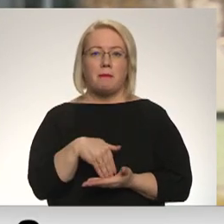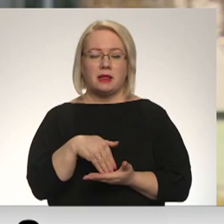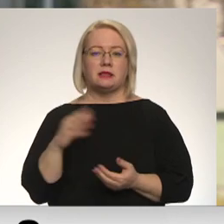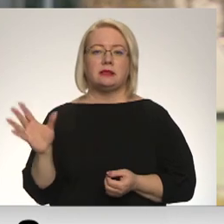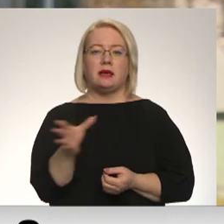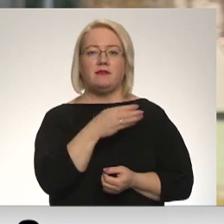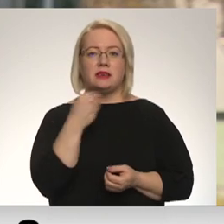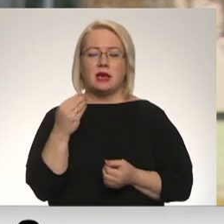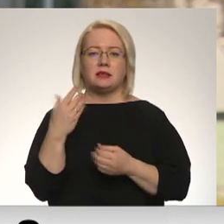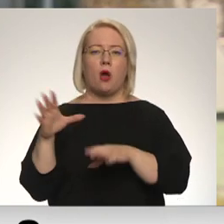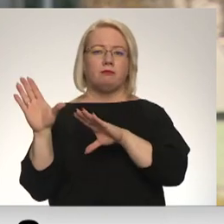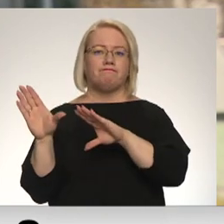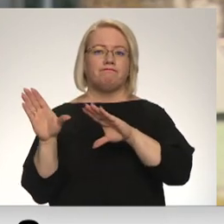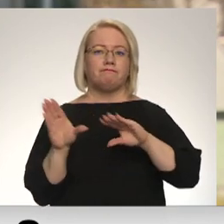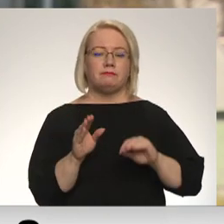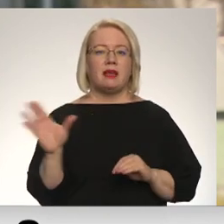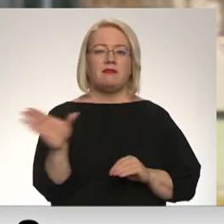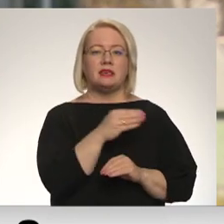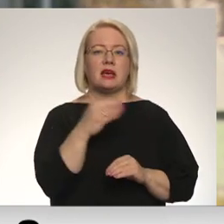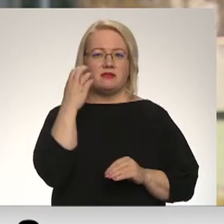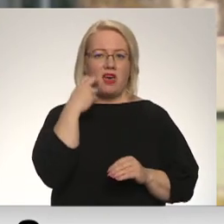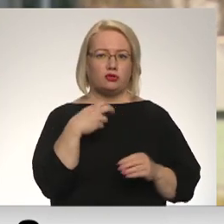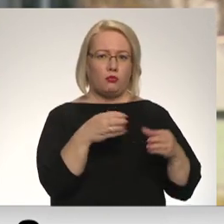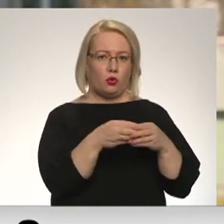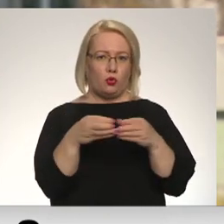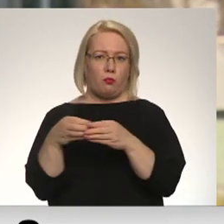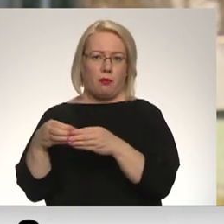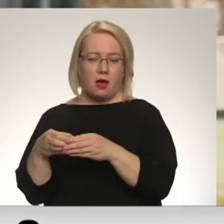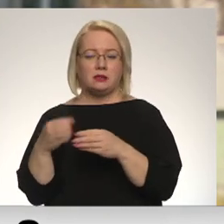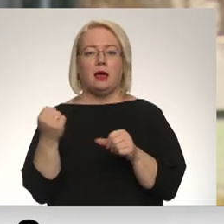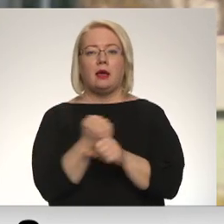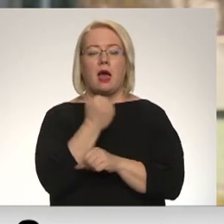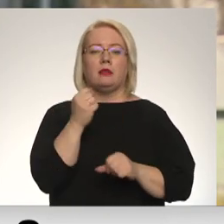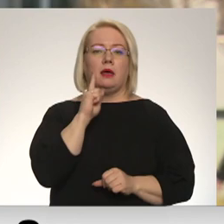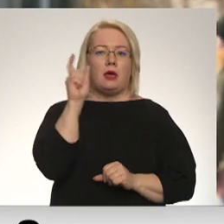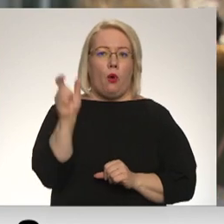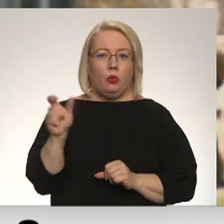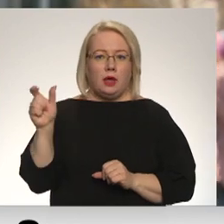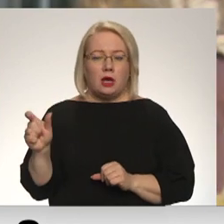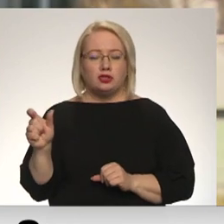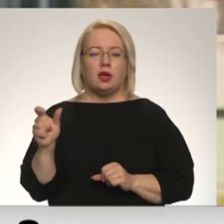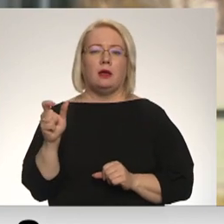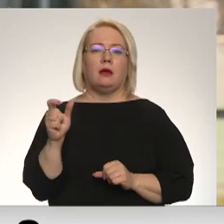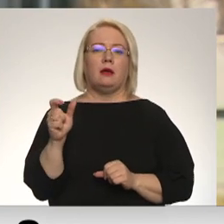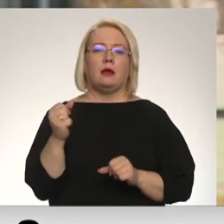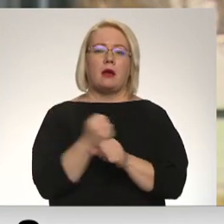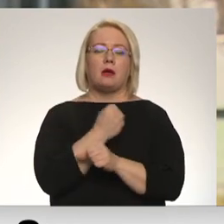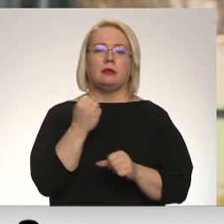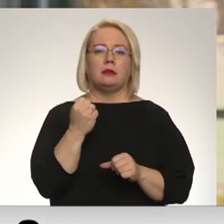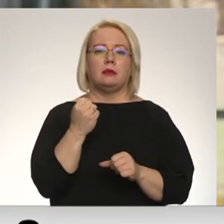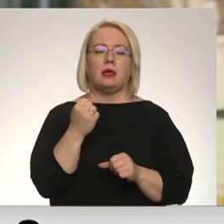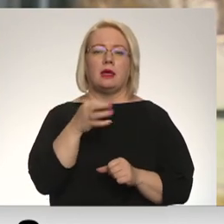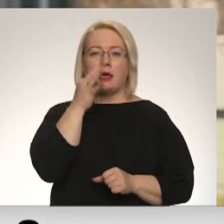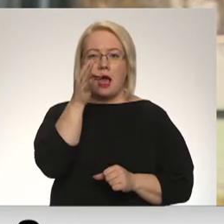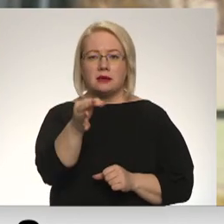samazinājumu tendenci visās vecumgrupās. Gan jauniešu pusē, bet